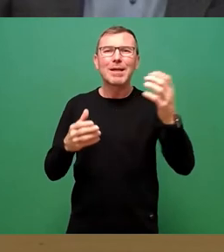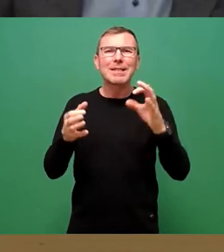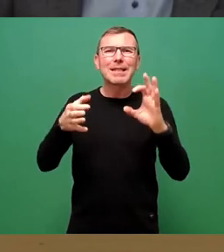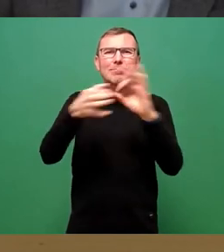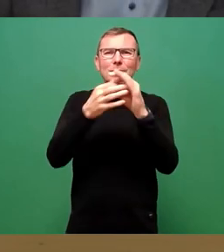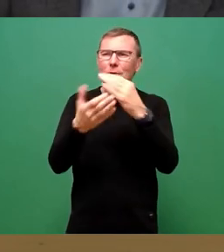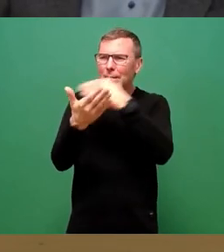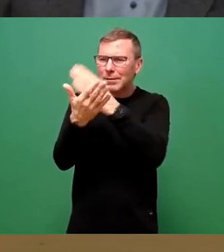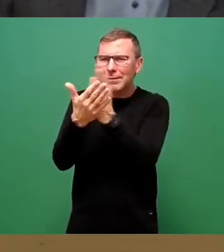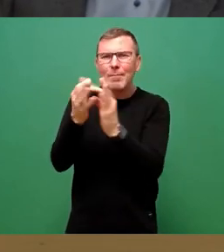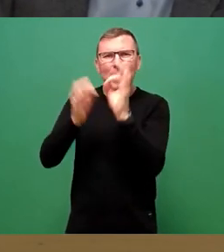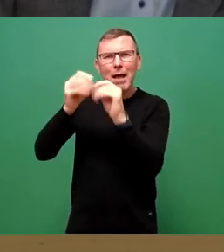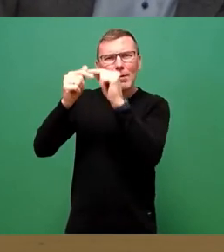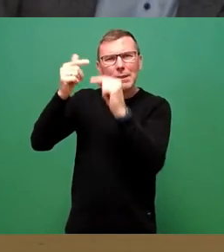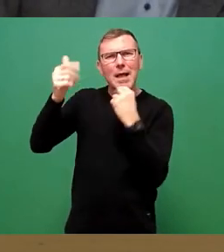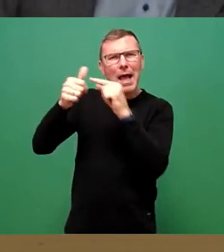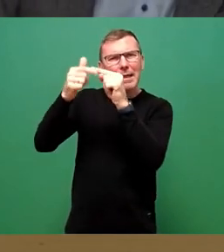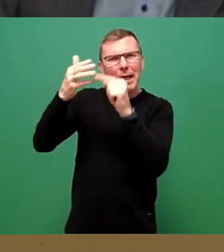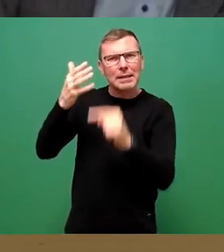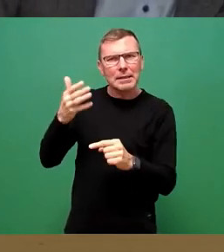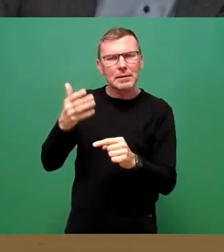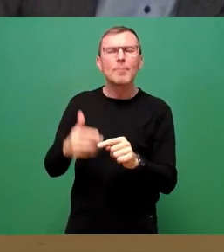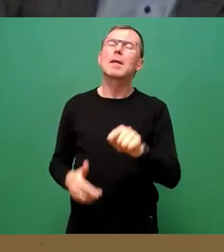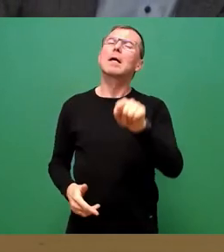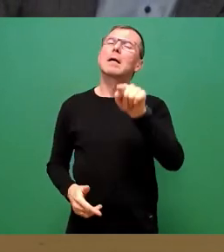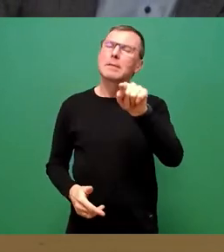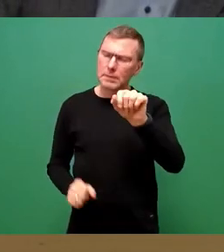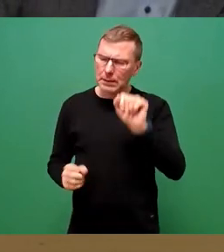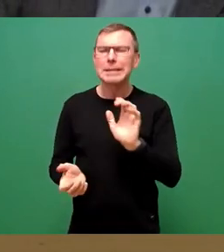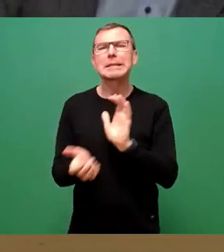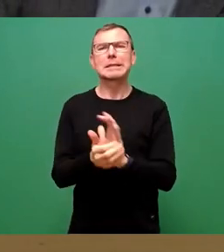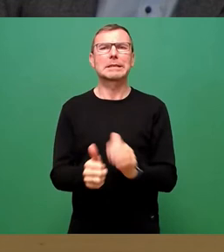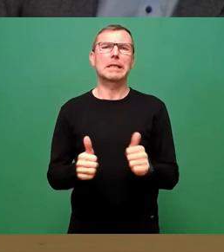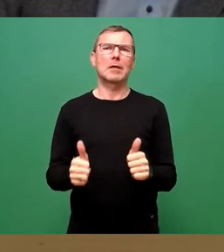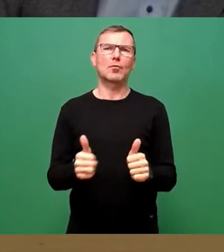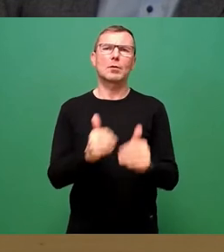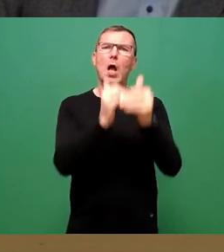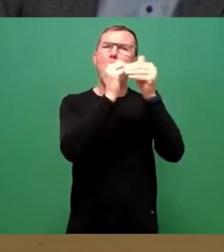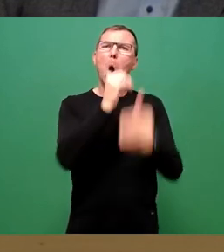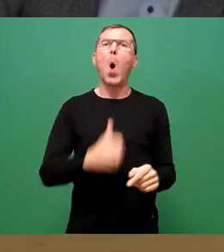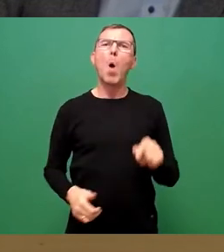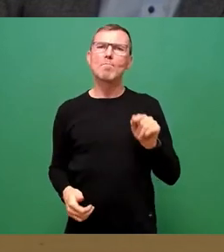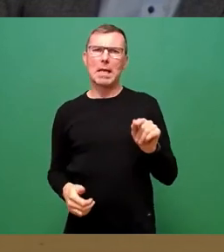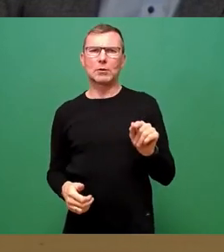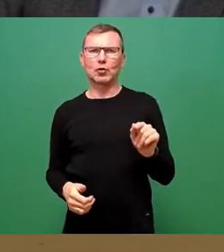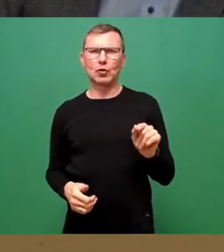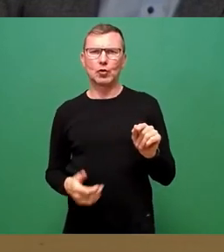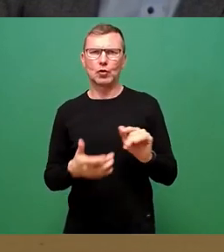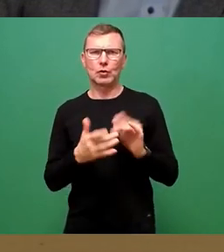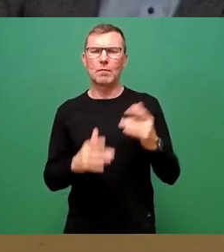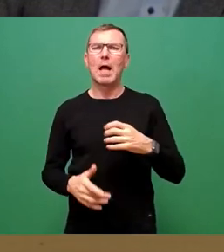Energien angeht, können Sie das sehr gut auf der Internetseite der